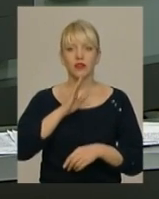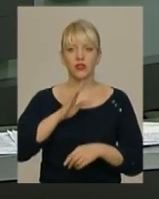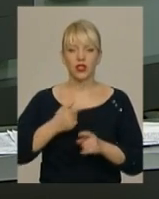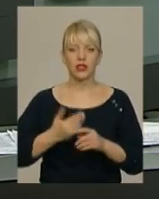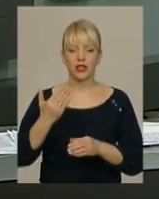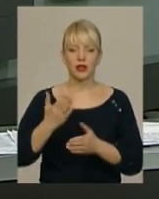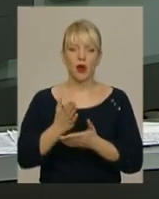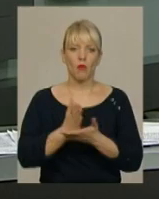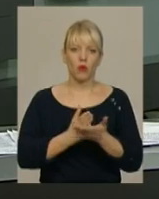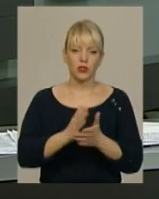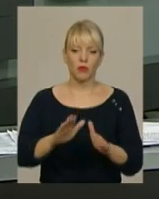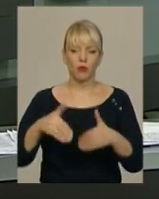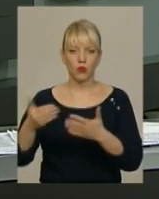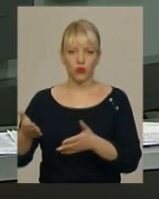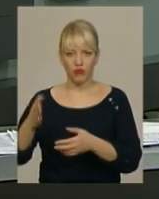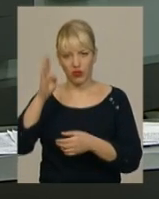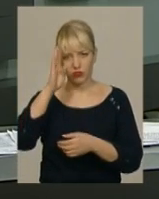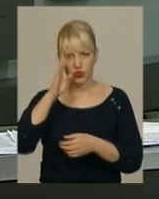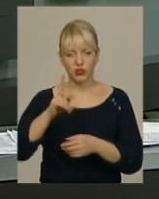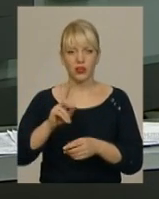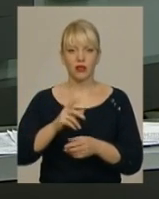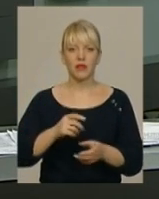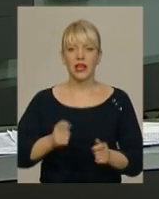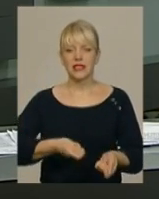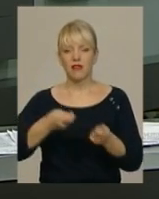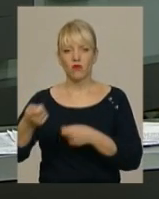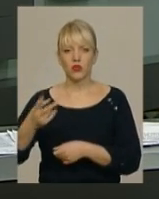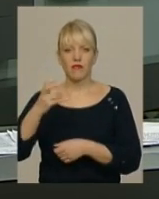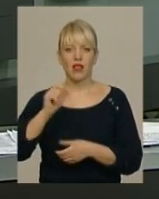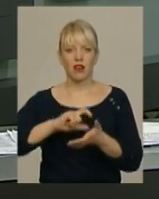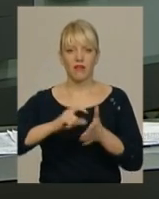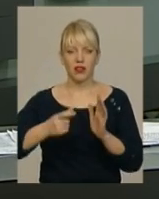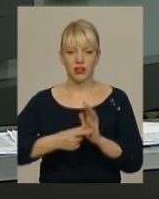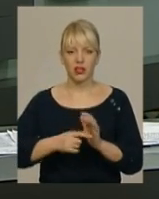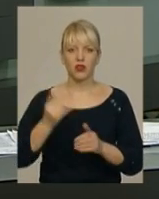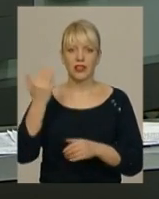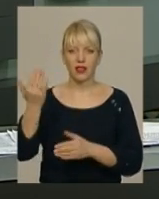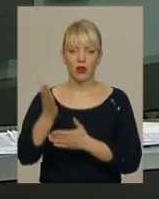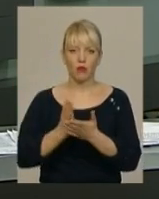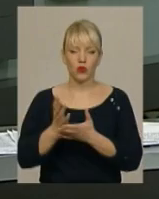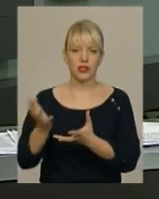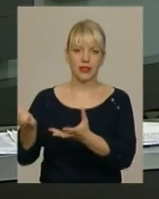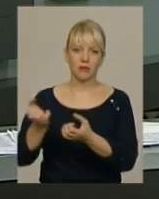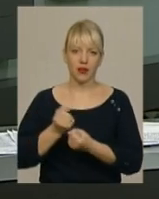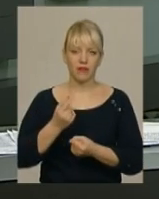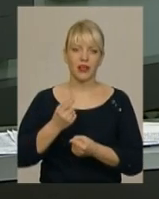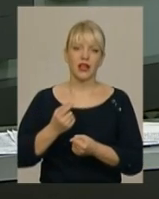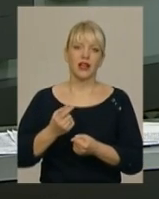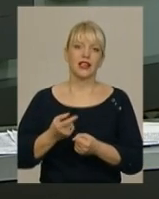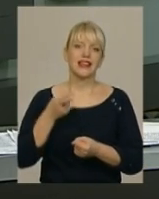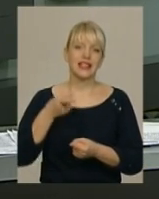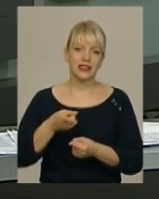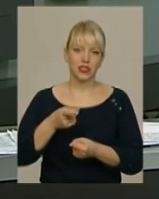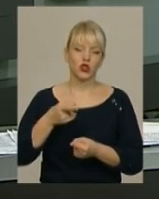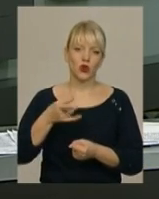таксі. Їх чоловік віз до дівчат на квартиру, за годину брав з них від 800 до 1000 гривень і третину цих грошей забрав собі. За фактом